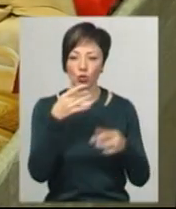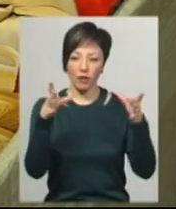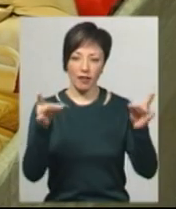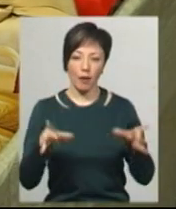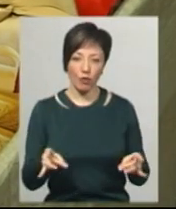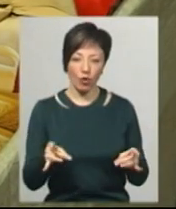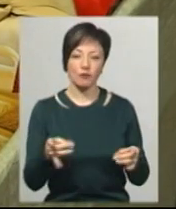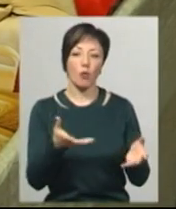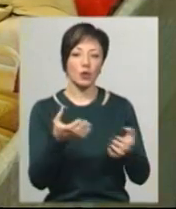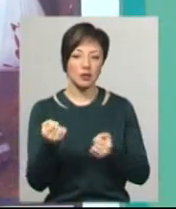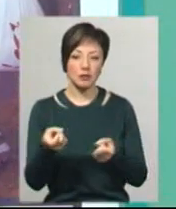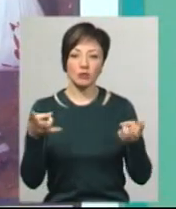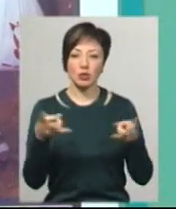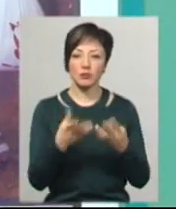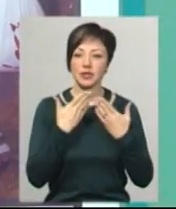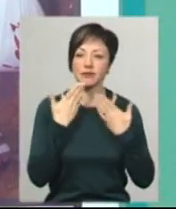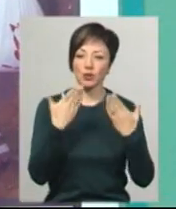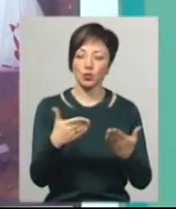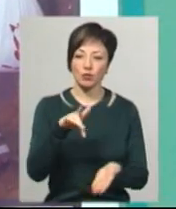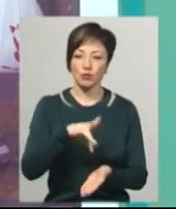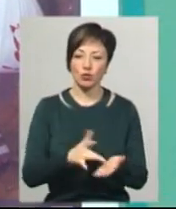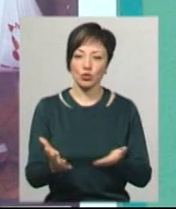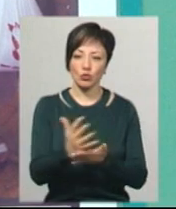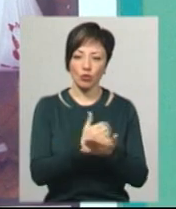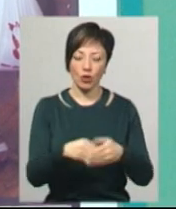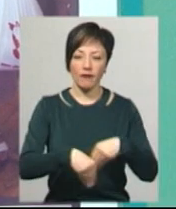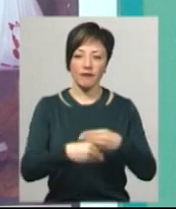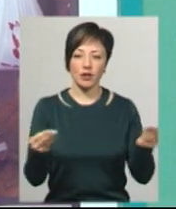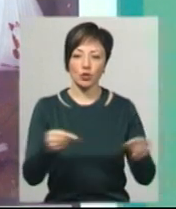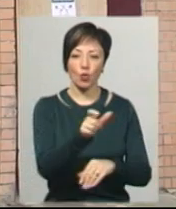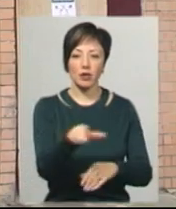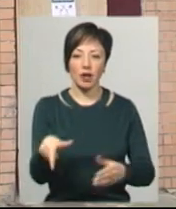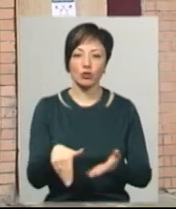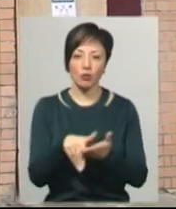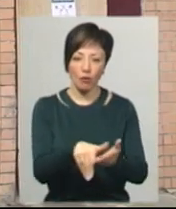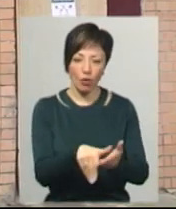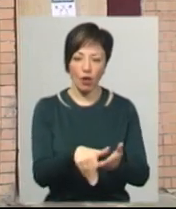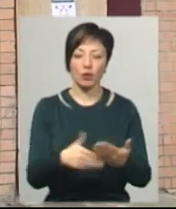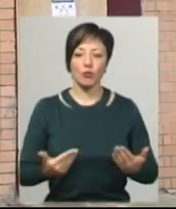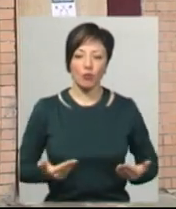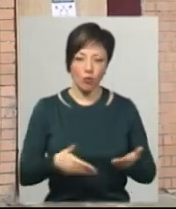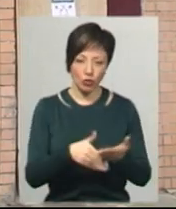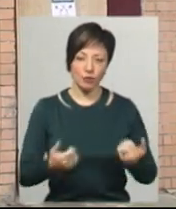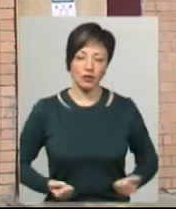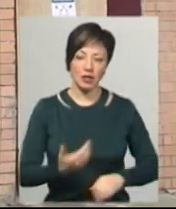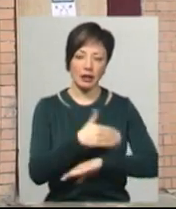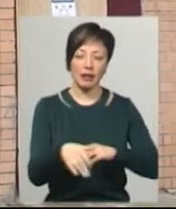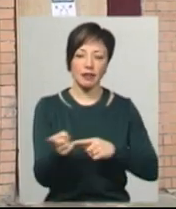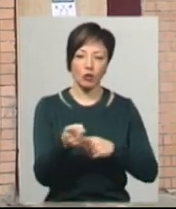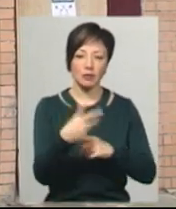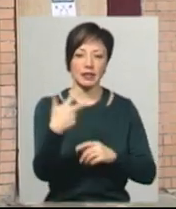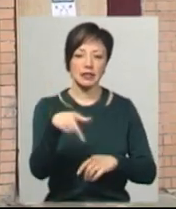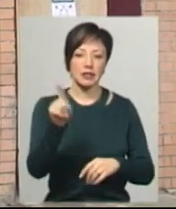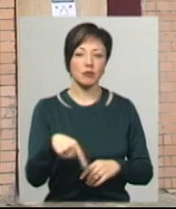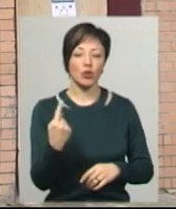наборів. Аби їх отримати, потрібно звернутися у пункт збору та видач гуманітарної допомоги, допоможемо вижити за адресою Тернопільська